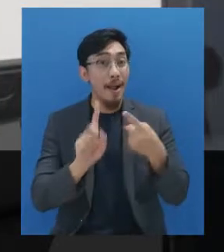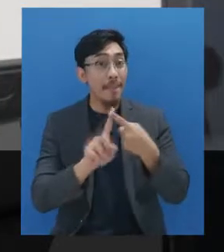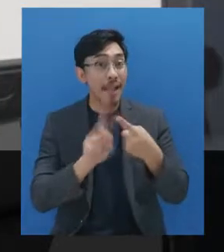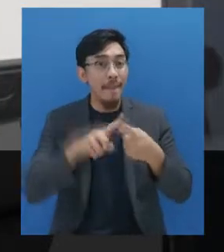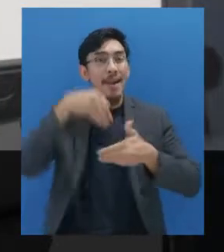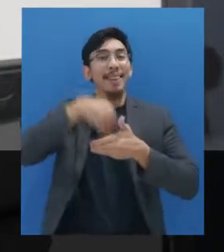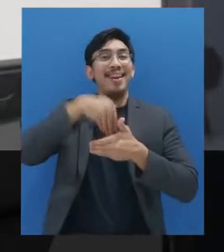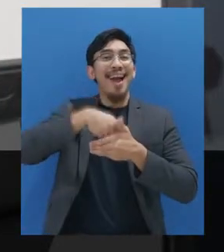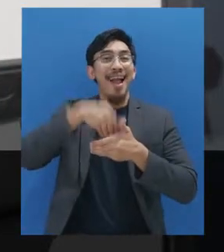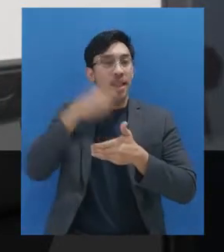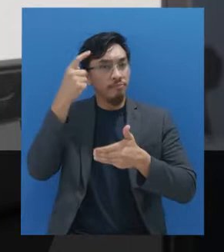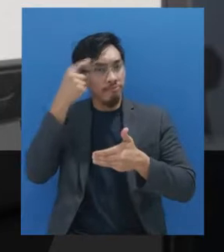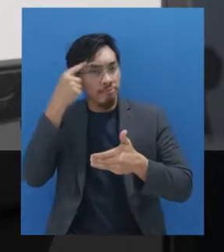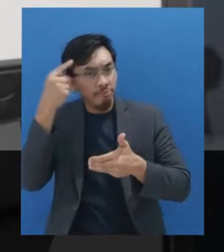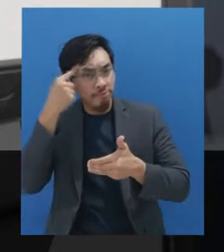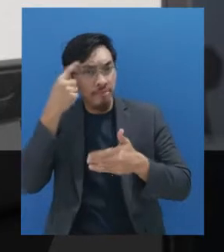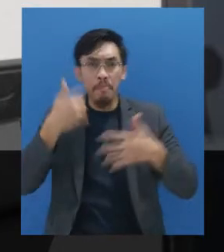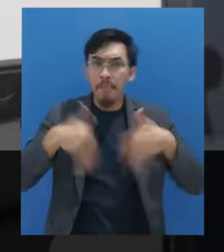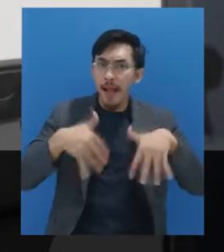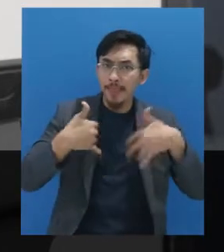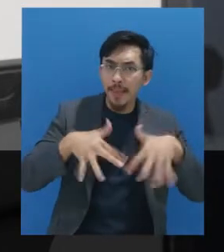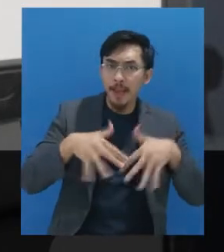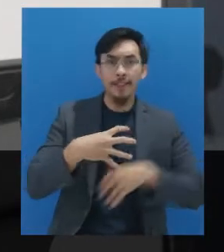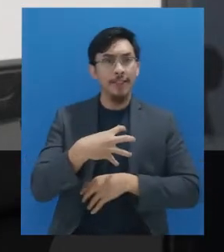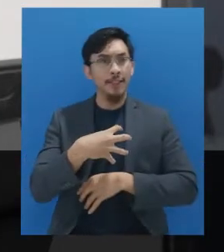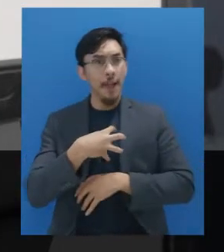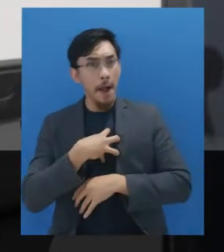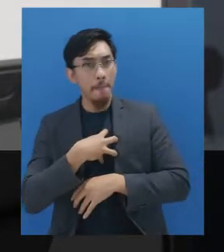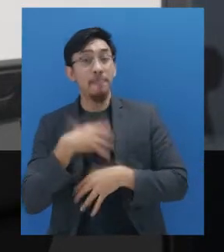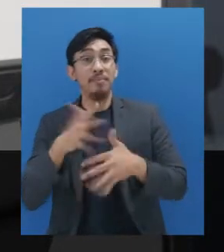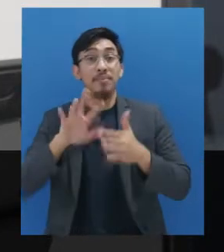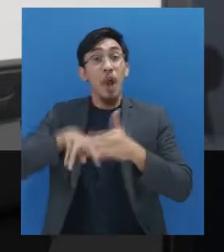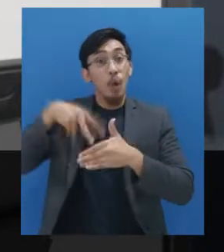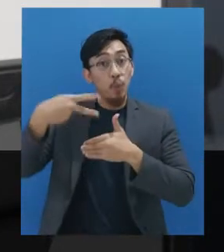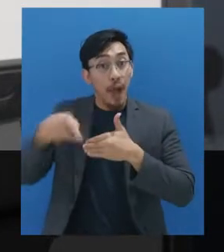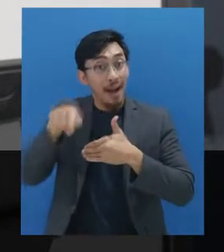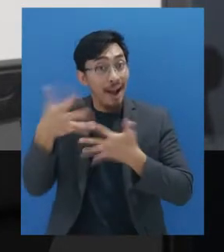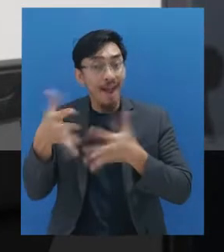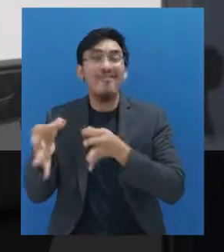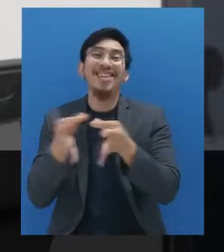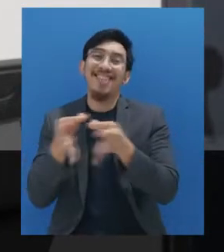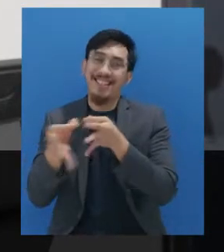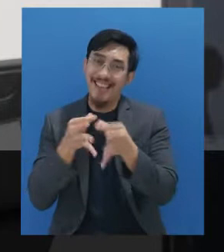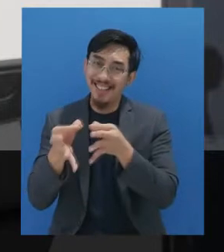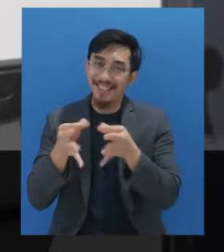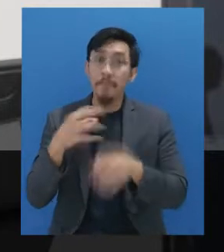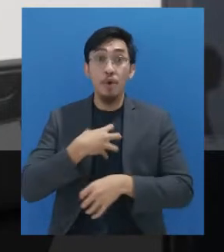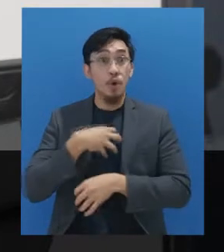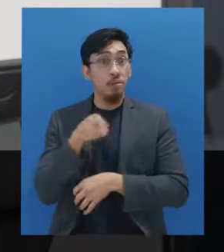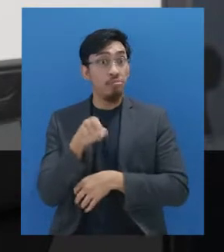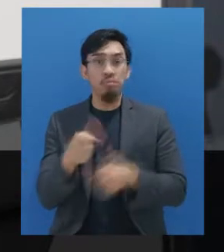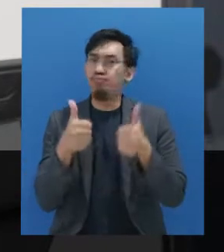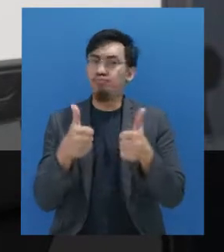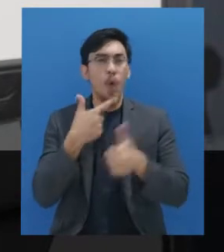pada dua hal. Faktor internal mulai dari pengetahuan, praktek, dan attitude, yang aktor eksternal adalah sarana-prasarana.